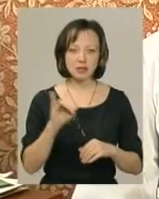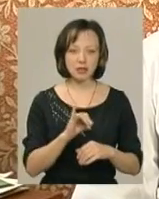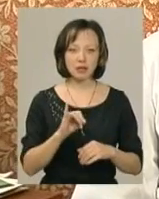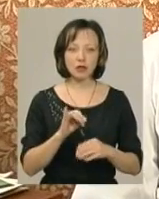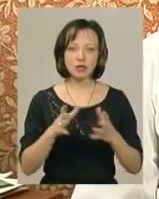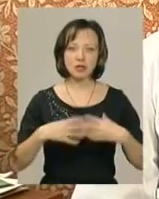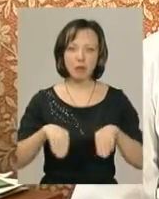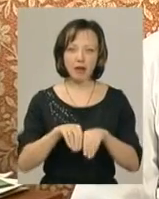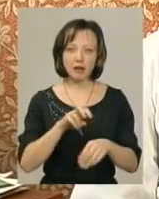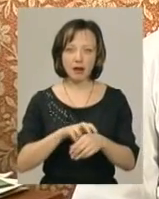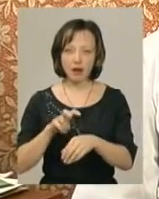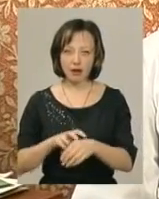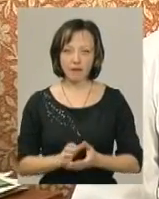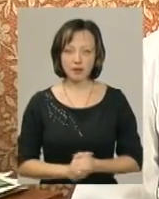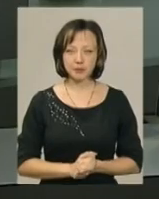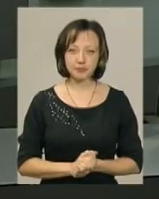до сімейних лікарів.